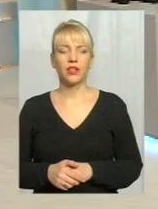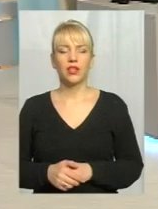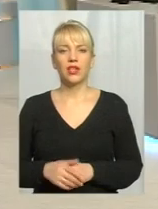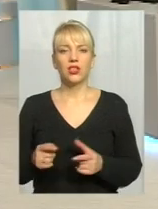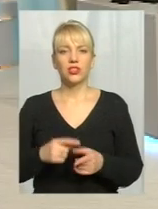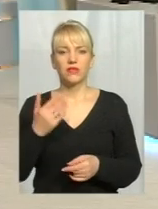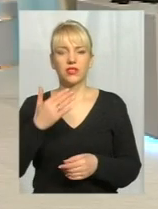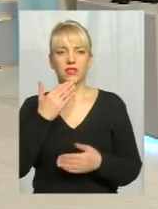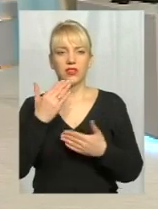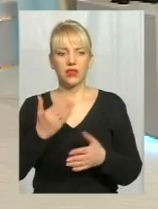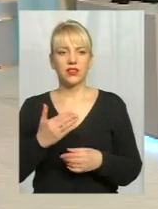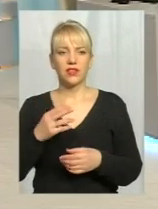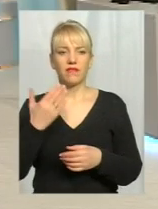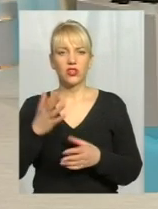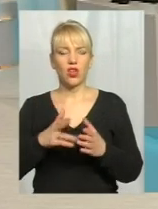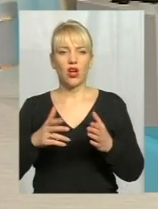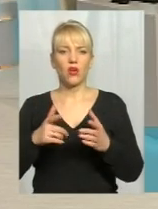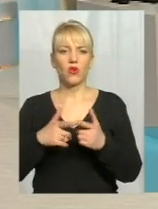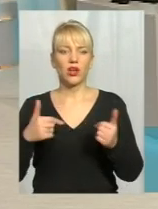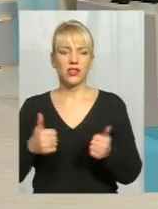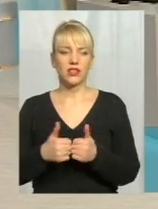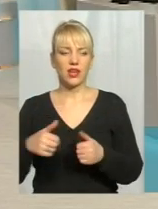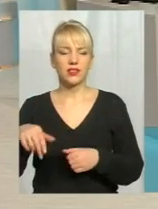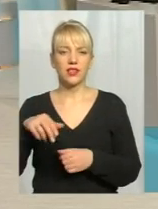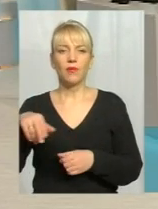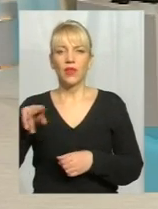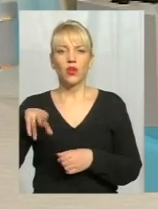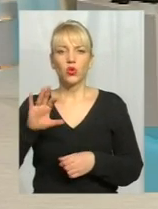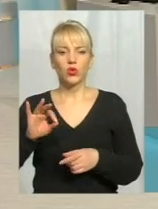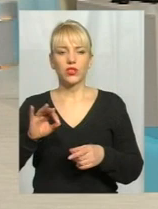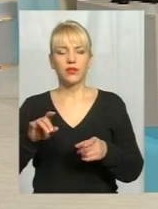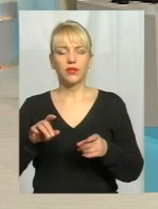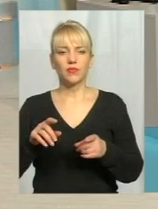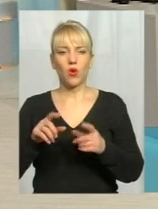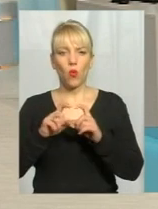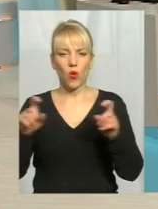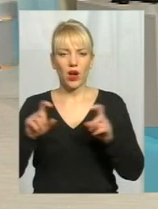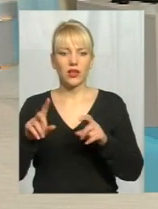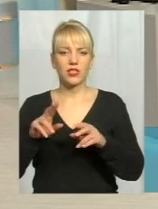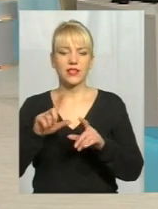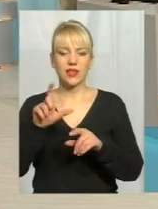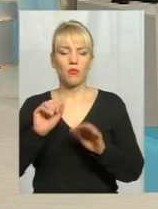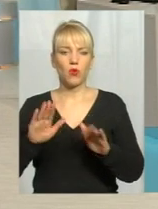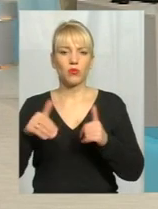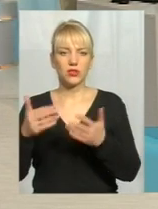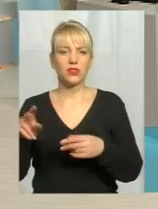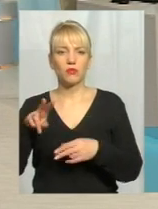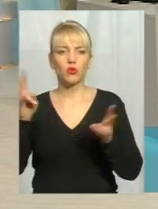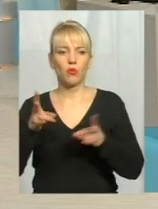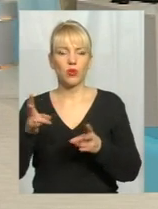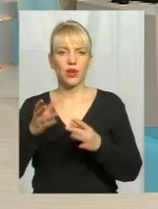чи зверталася Ваша організація до самоврядних органів з пропозиціями щодо потреб у пільгах? І чи були вони враховані?